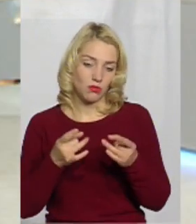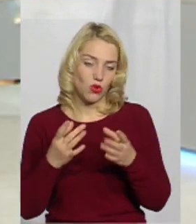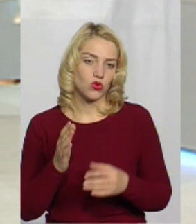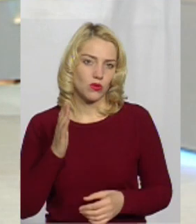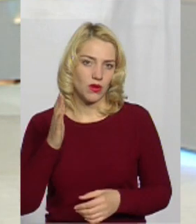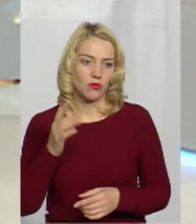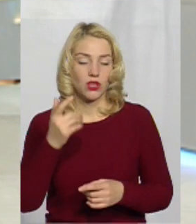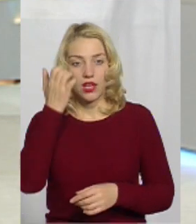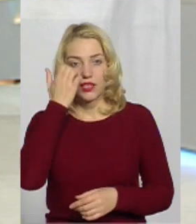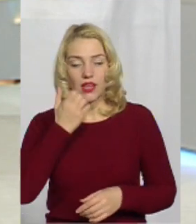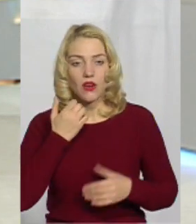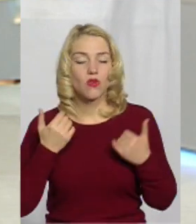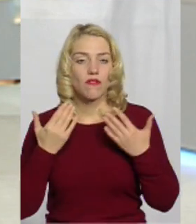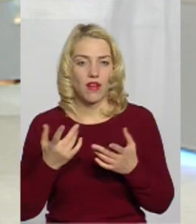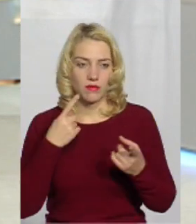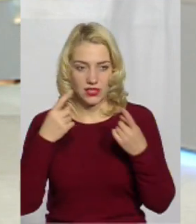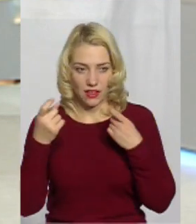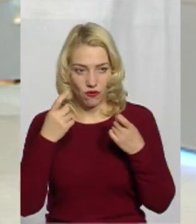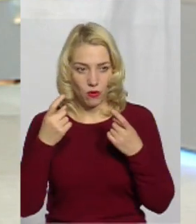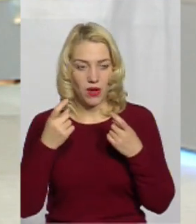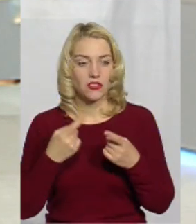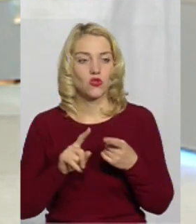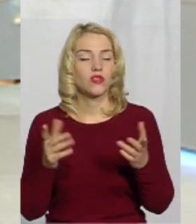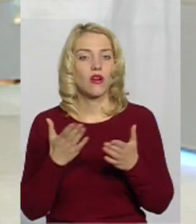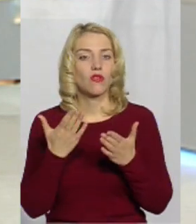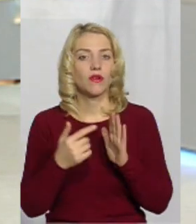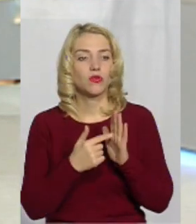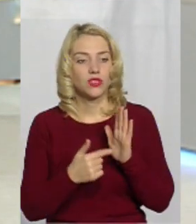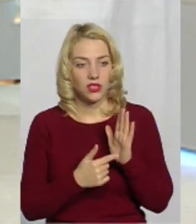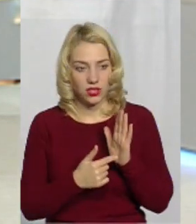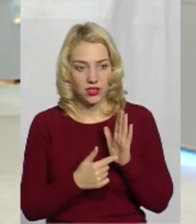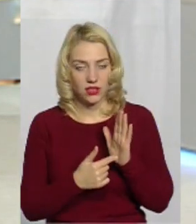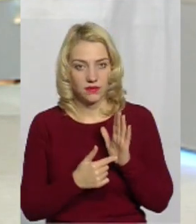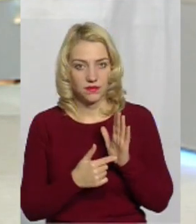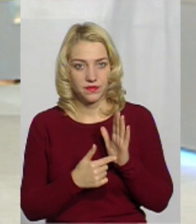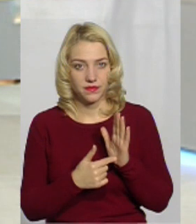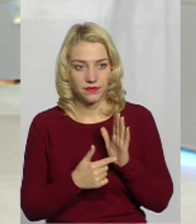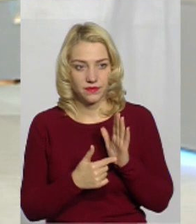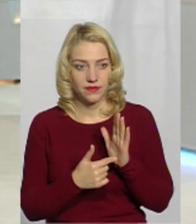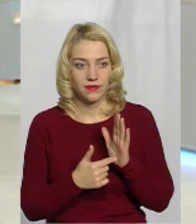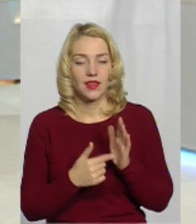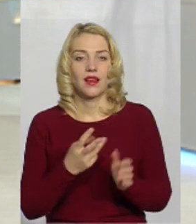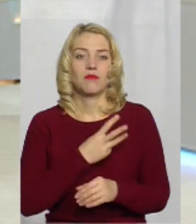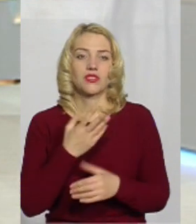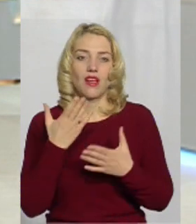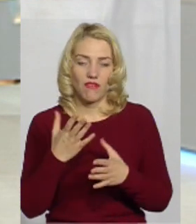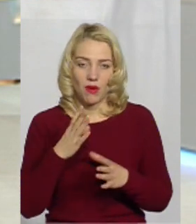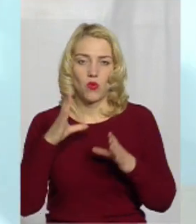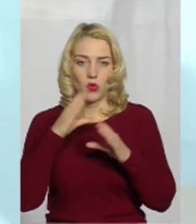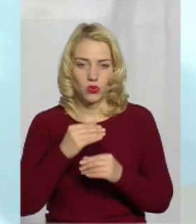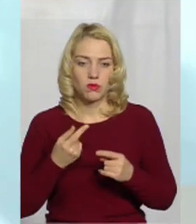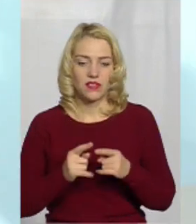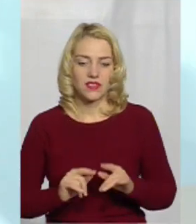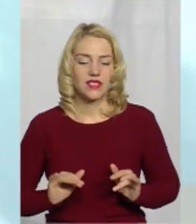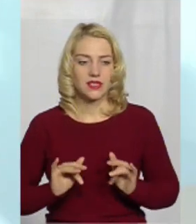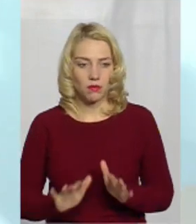Дякую вам за інформацію, якою ви поділилися. Бажаємо вам успіхів